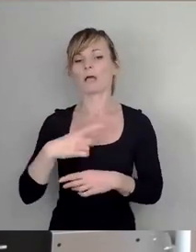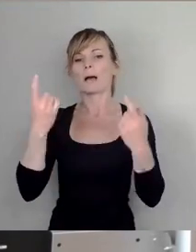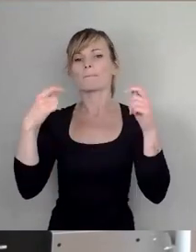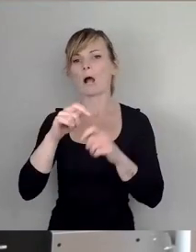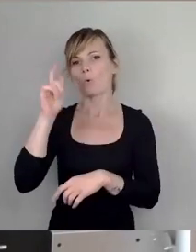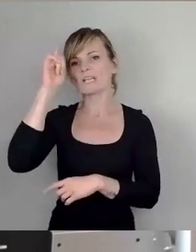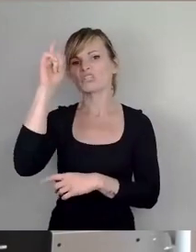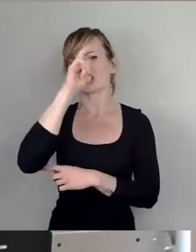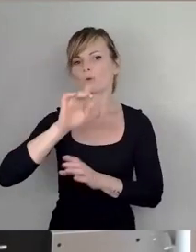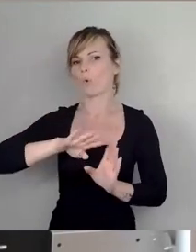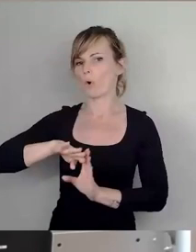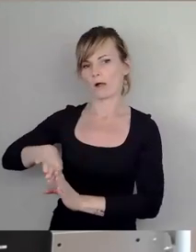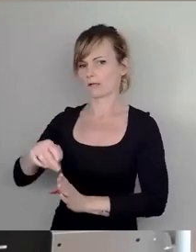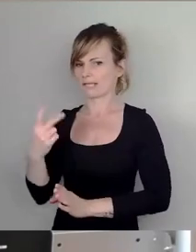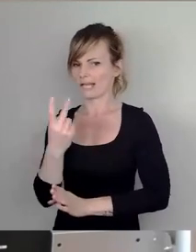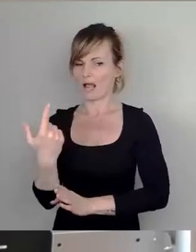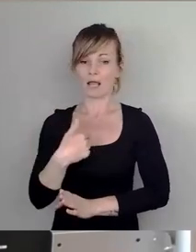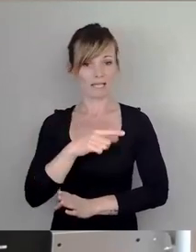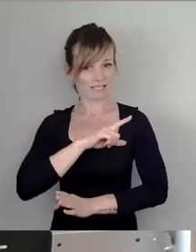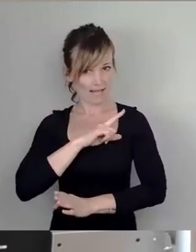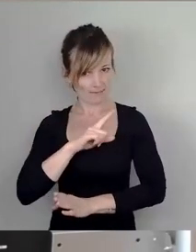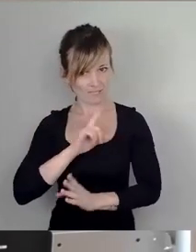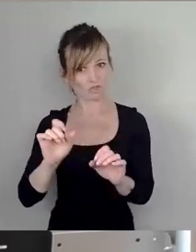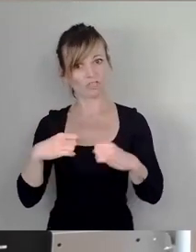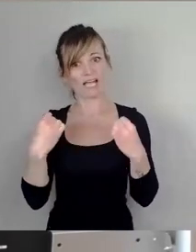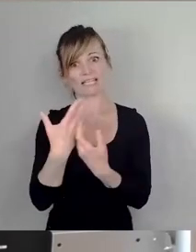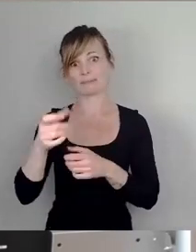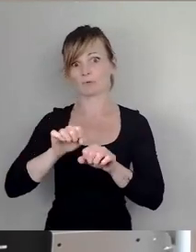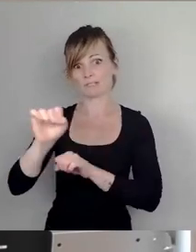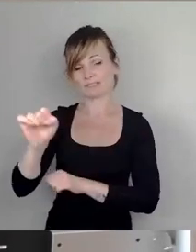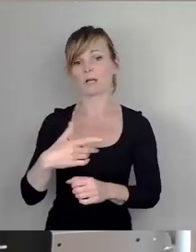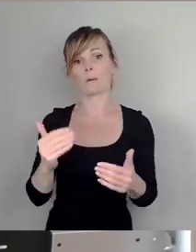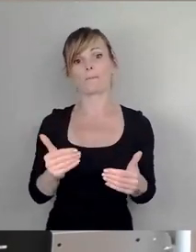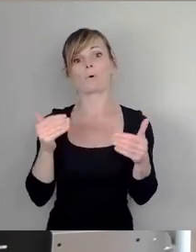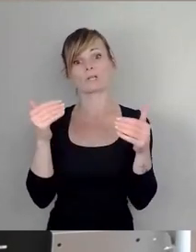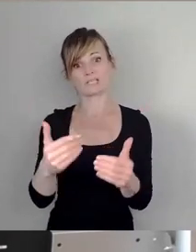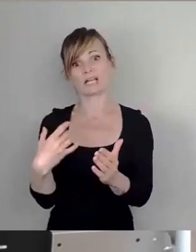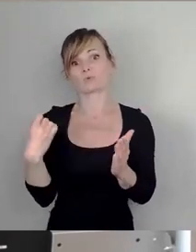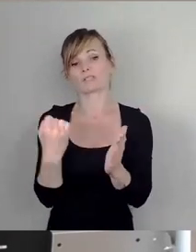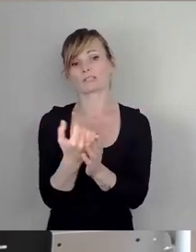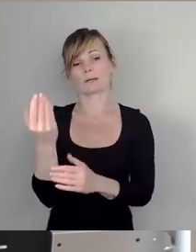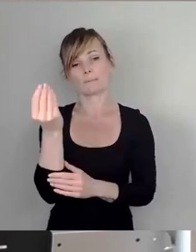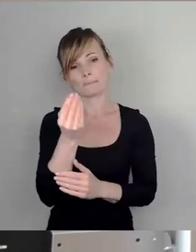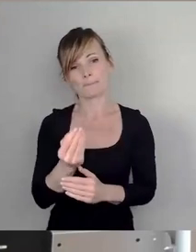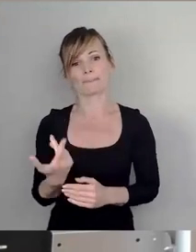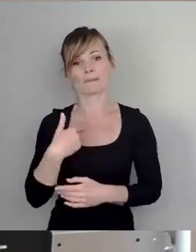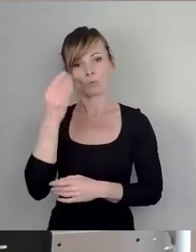An dieser Stelle ist meine Expertise als staatlich diplomierter, postgraduierter und prämierter bildender Künstler gefragt.